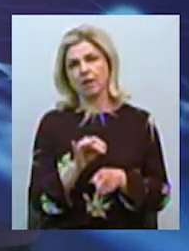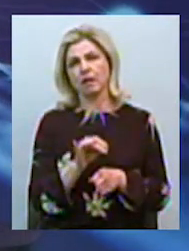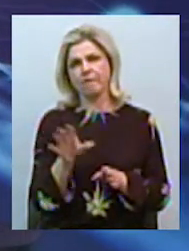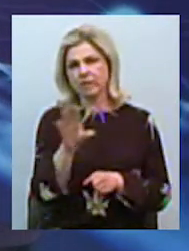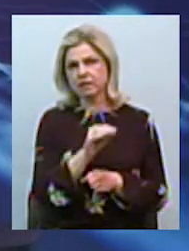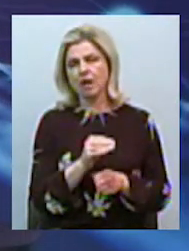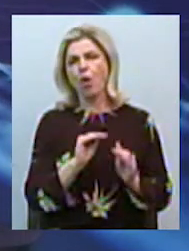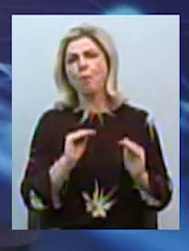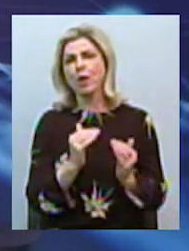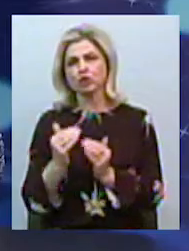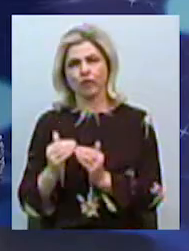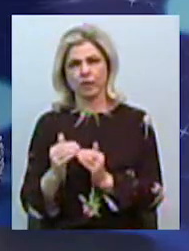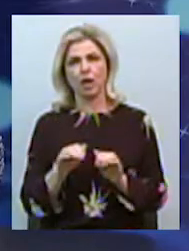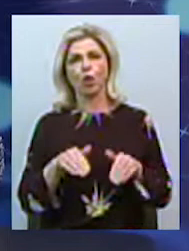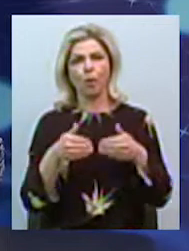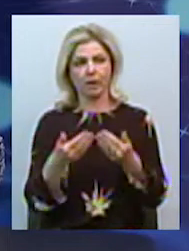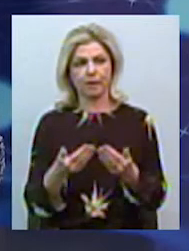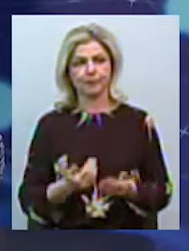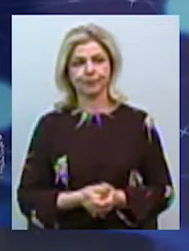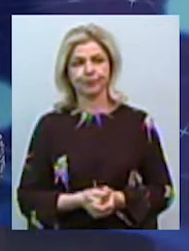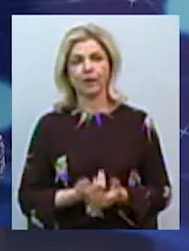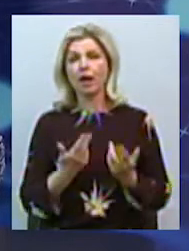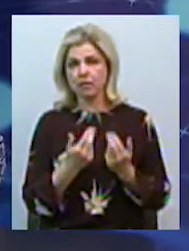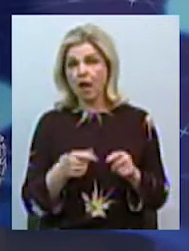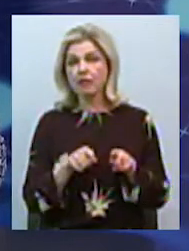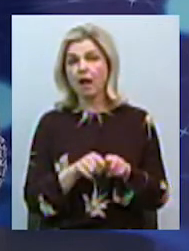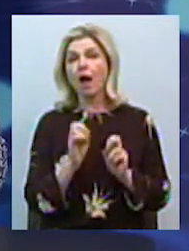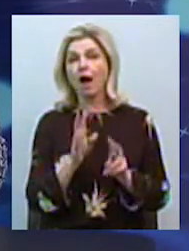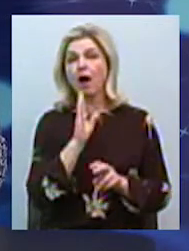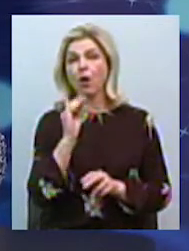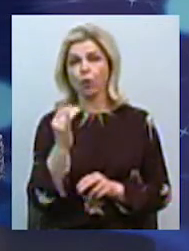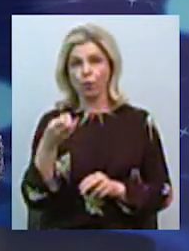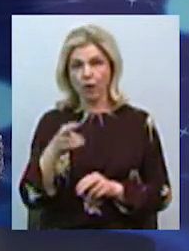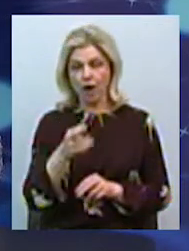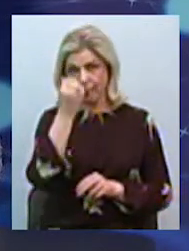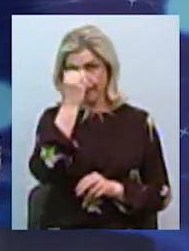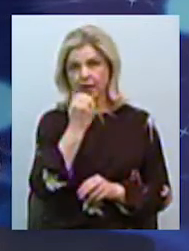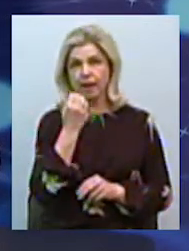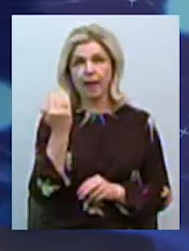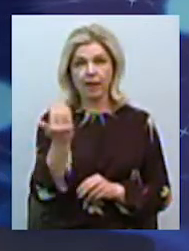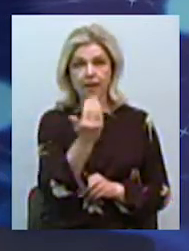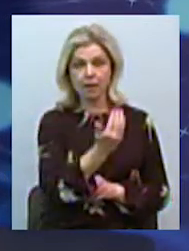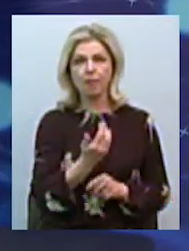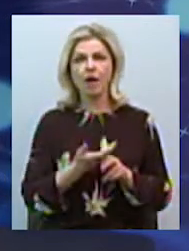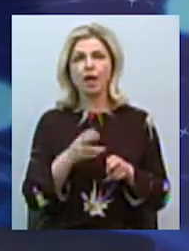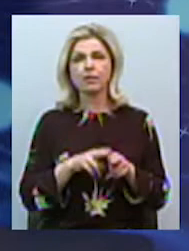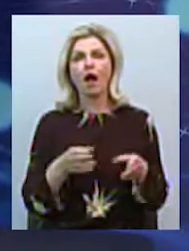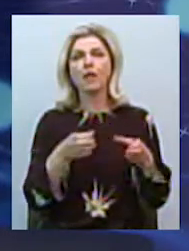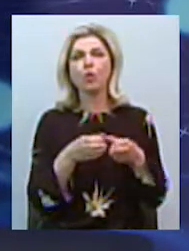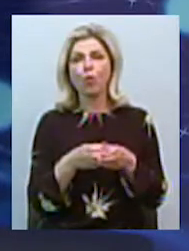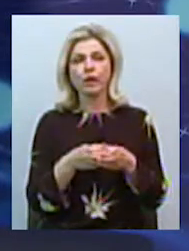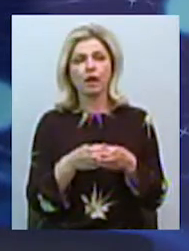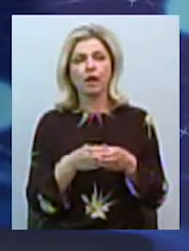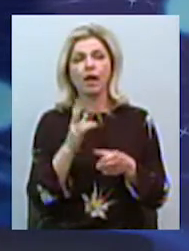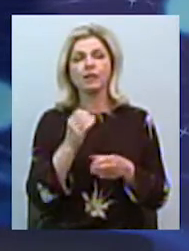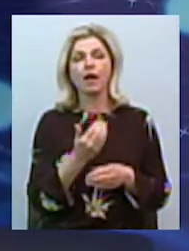всіх обмежувальних рекомендацій? Такі, як Юлія, це відчинці школи діабета. Благодаря їм ця категорія на